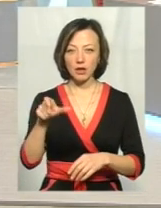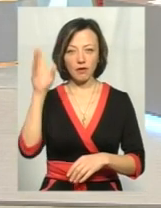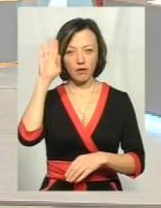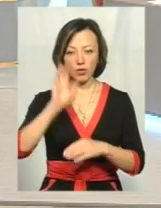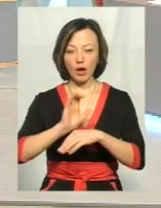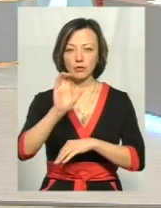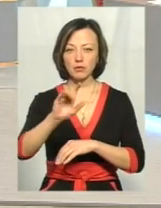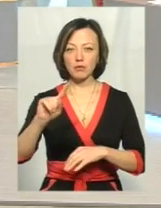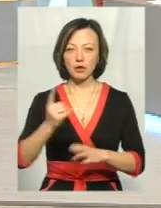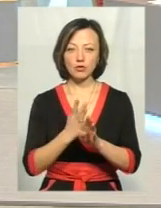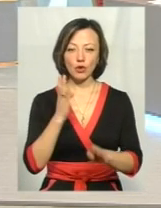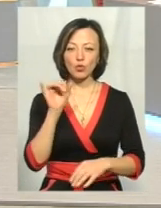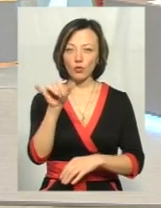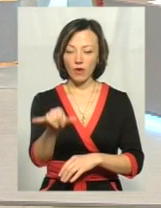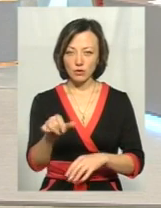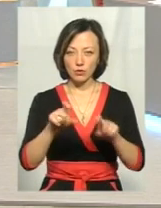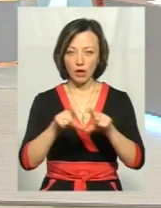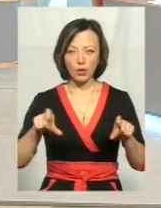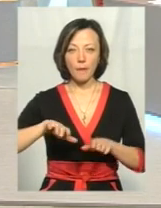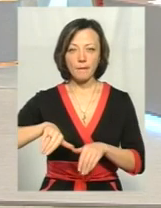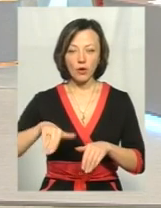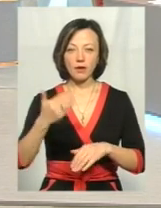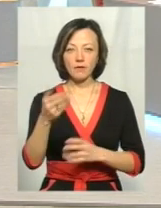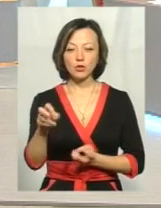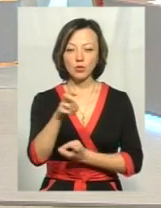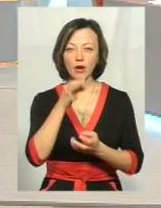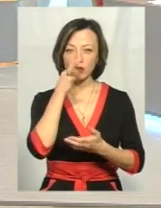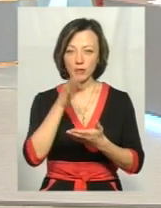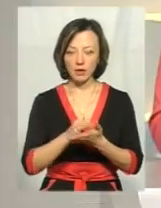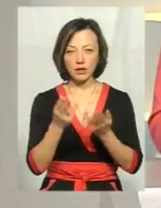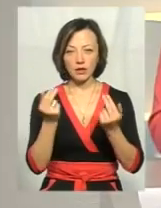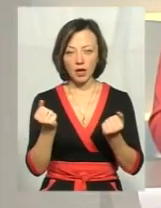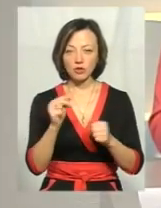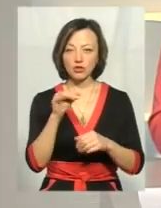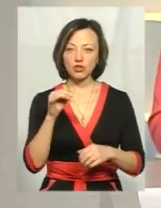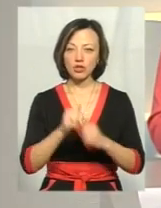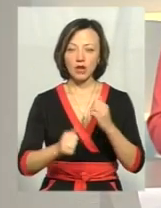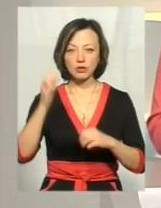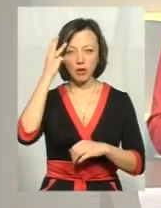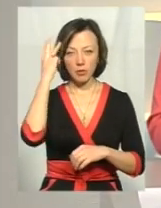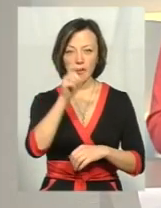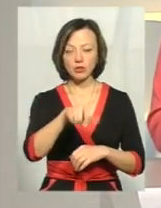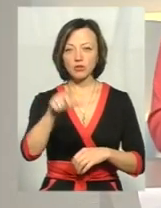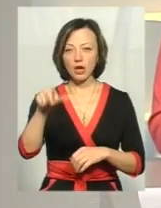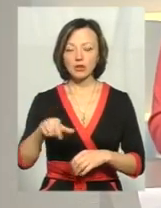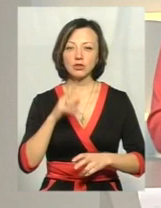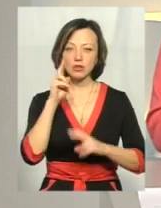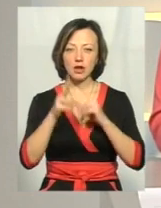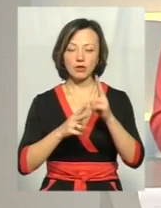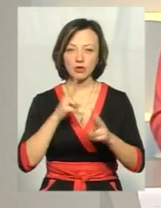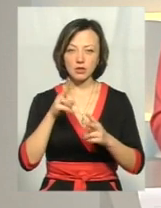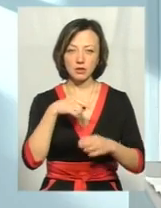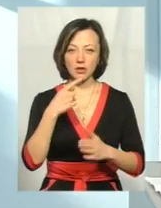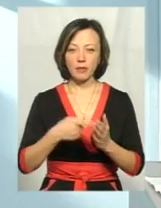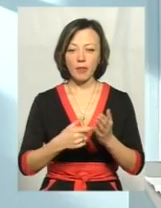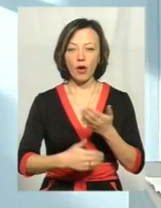вперше в вашу установу, а вже потім ви шукаєте відповідального, так? Чи часто подоляни взагалі скаржаться? Останнім